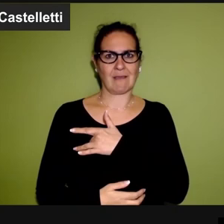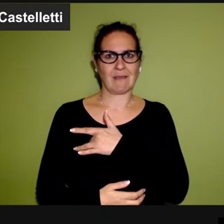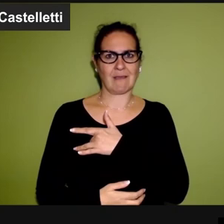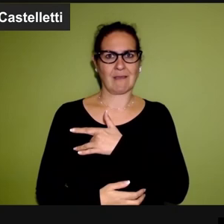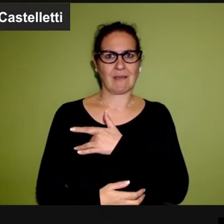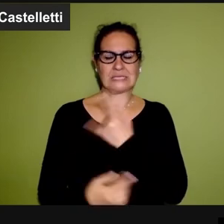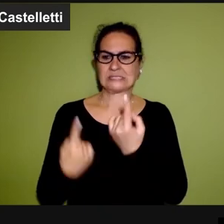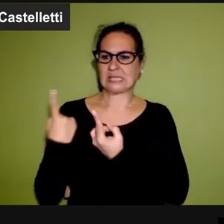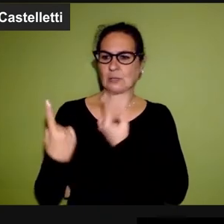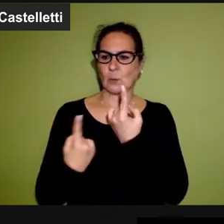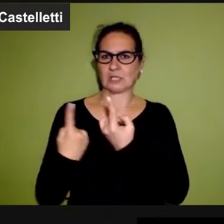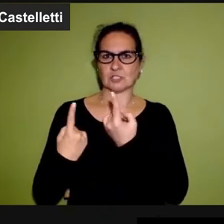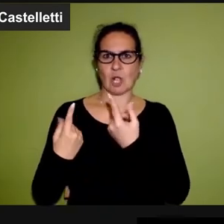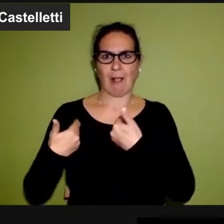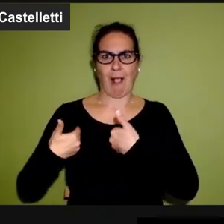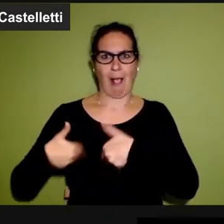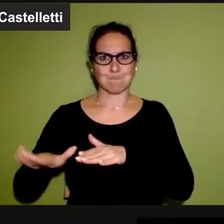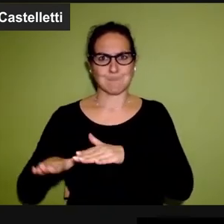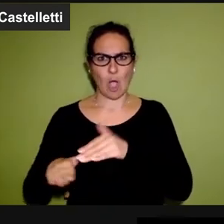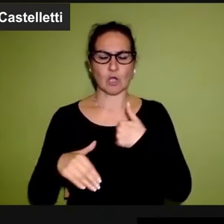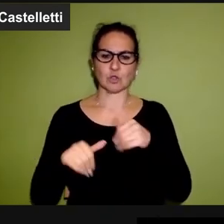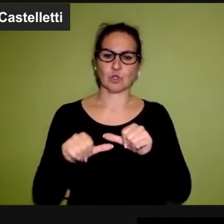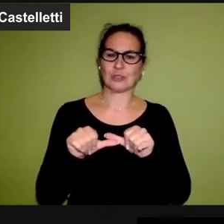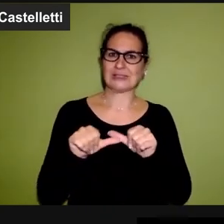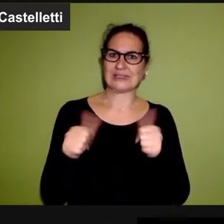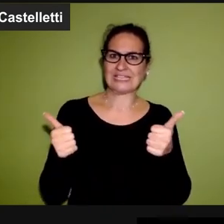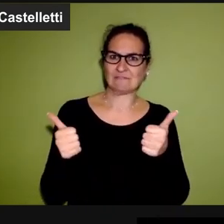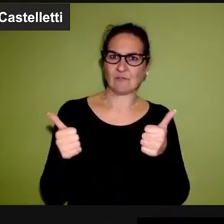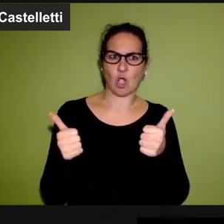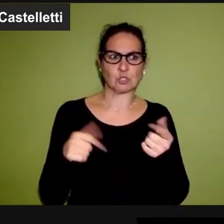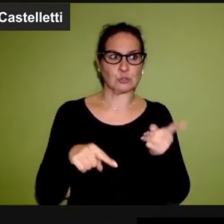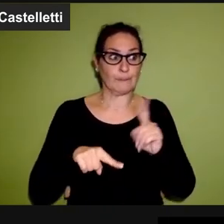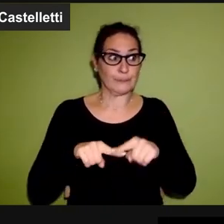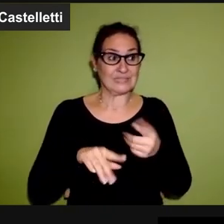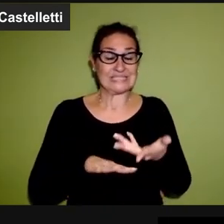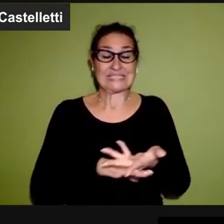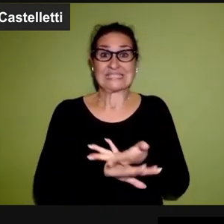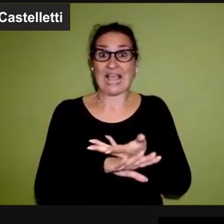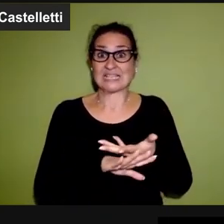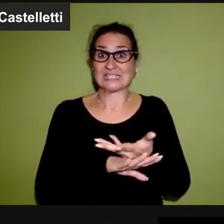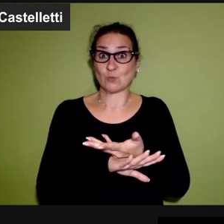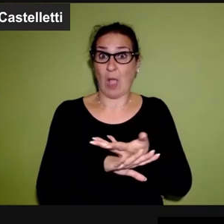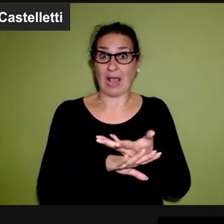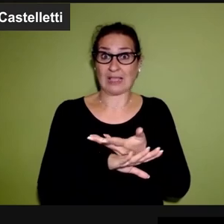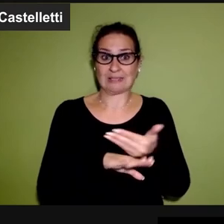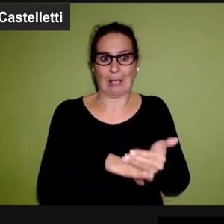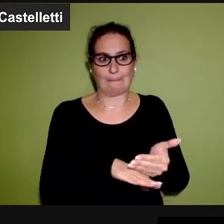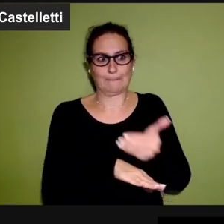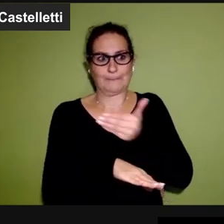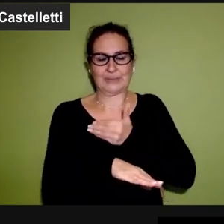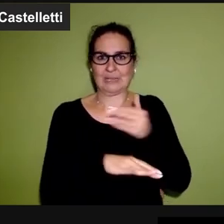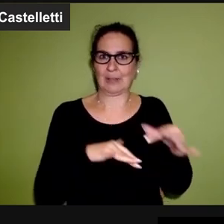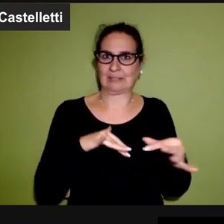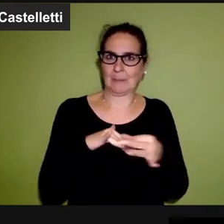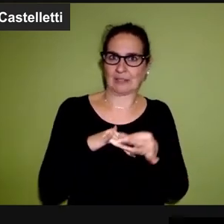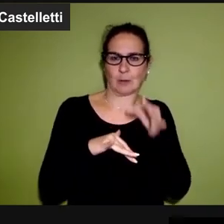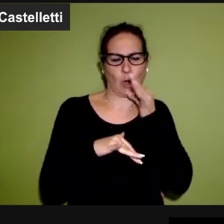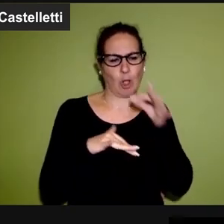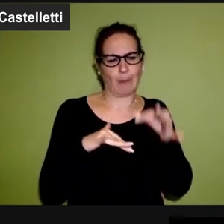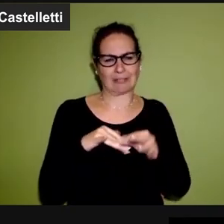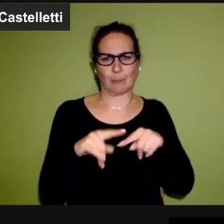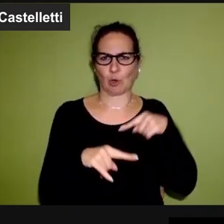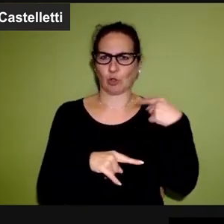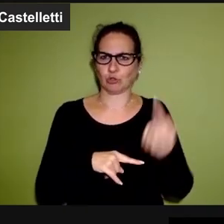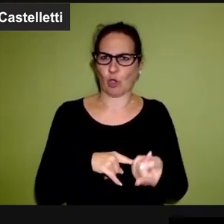che vanno dall'aborto al divorzio, non parliamo poi della sessualità prematrimoniale,